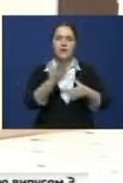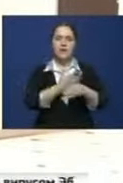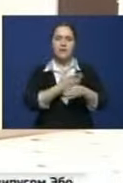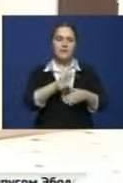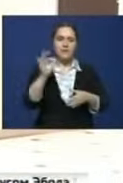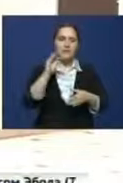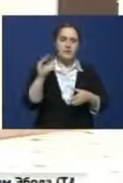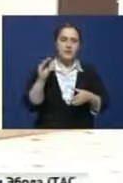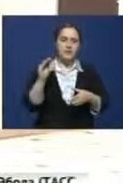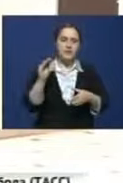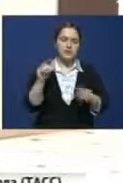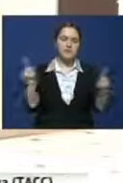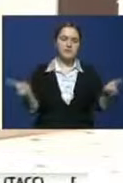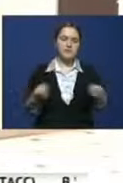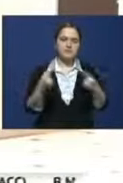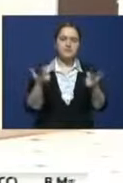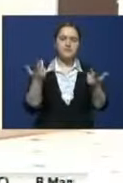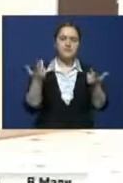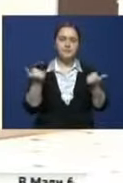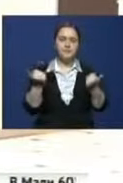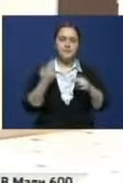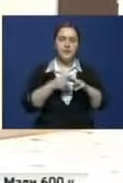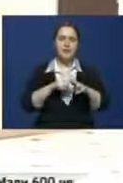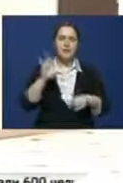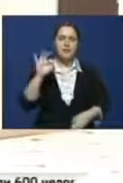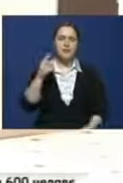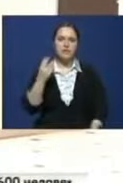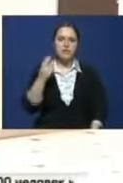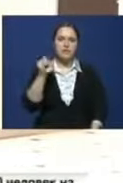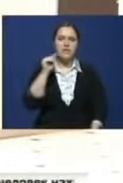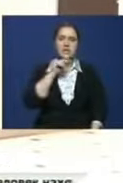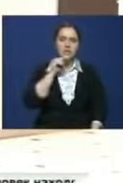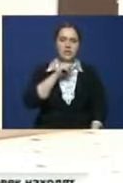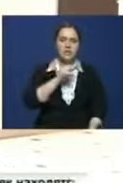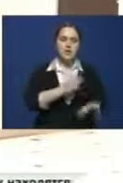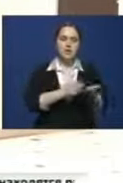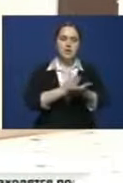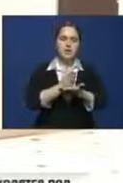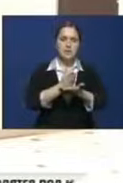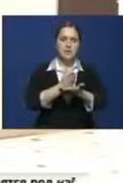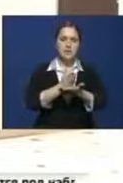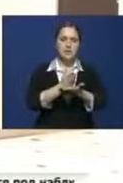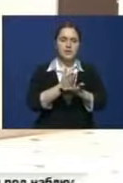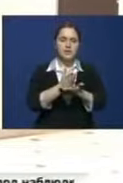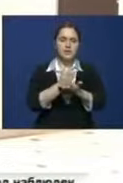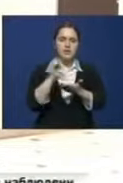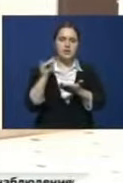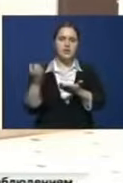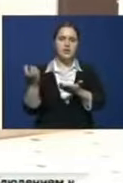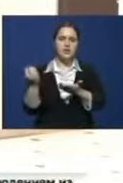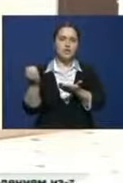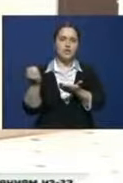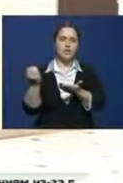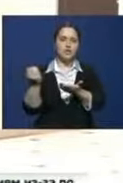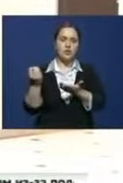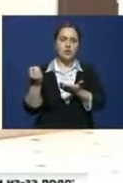помощь развитию. Это, конечно, прежде всего в социальном, экономическом направлении в плане, и это еще помимо этого